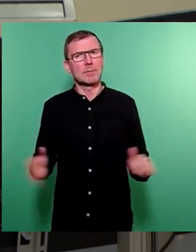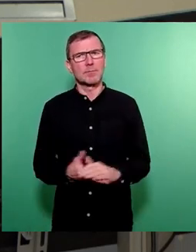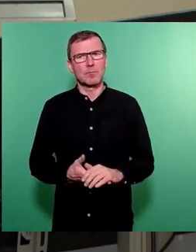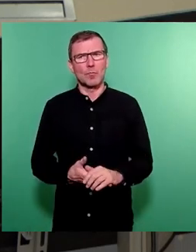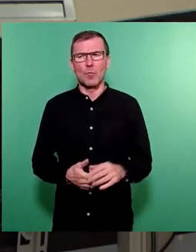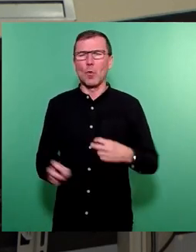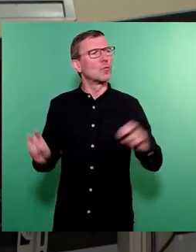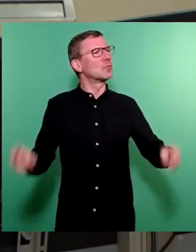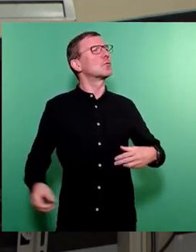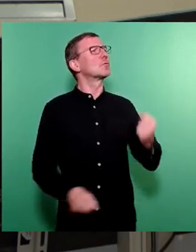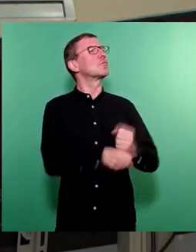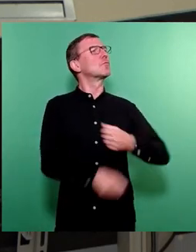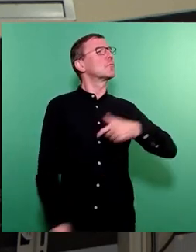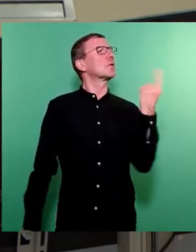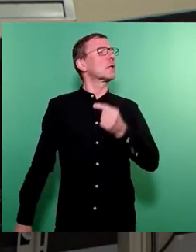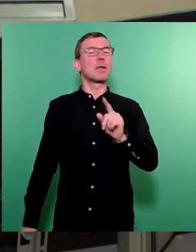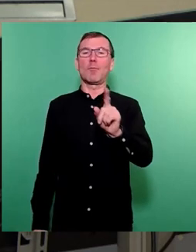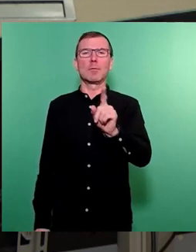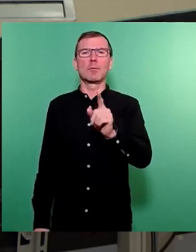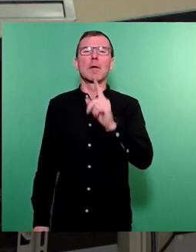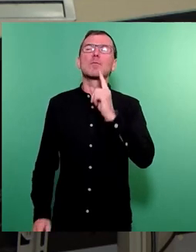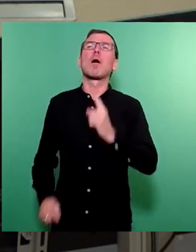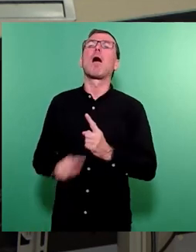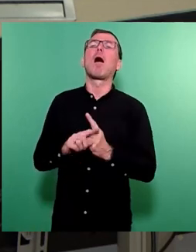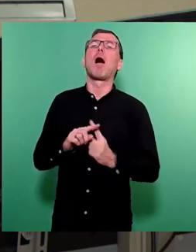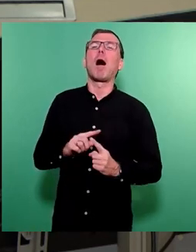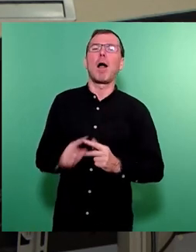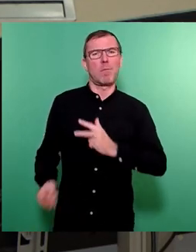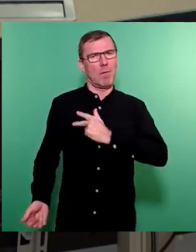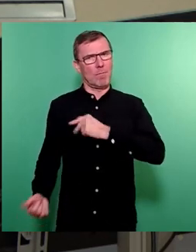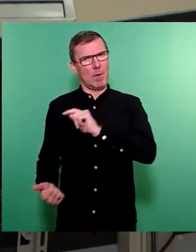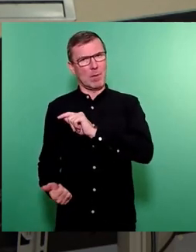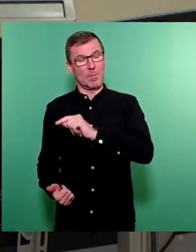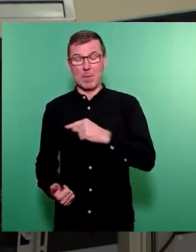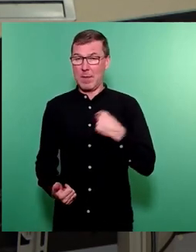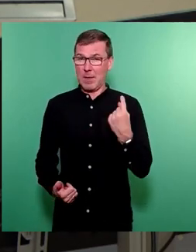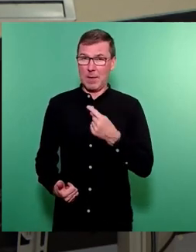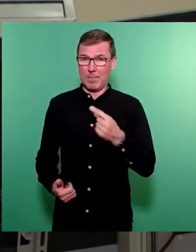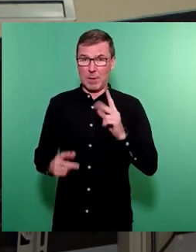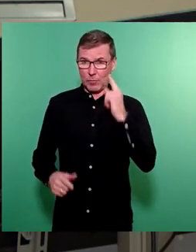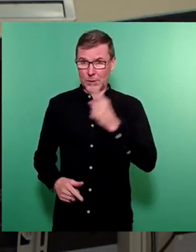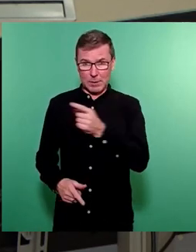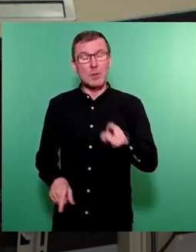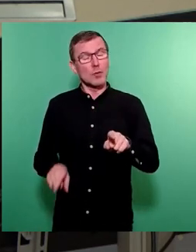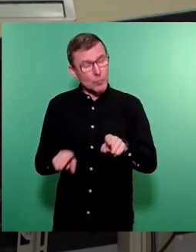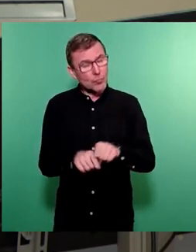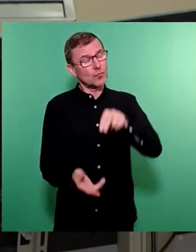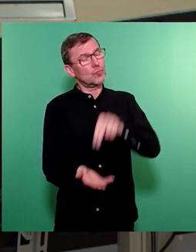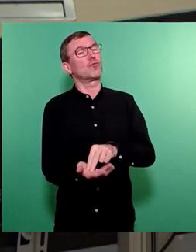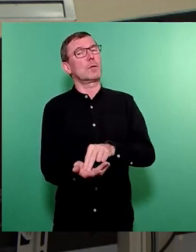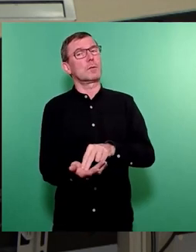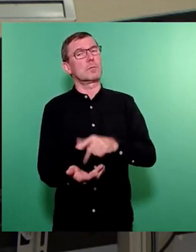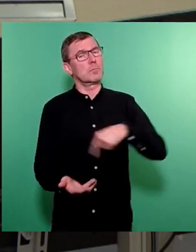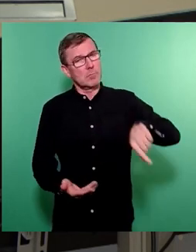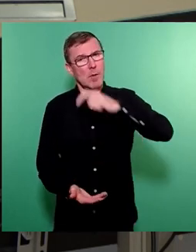mich hinsetzen, könnte gehen, aber es ist nur die halbe Wahrheit. Wir als Stadträte sind sehr wohl zuständig. Wir sind